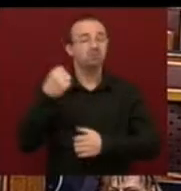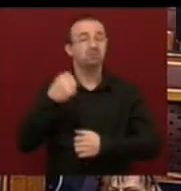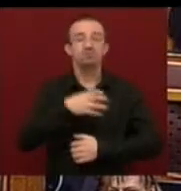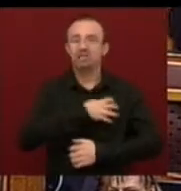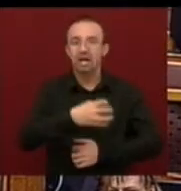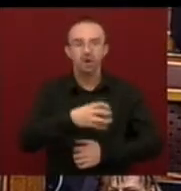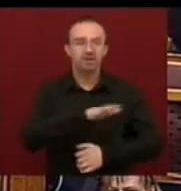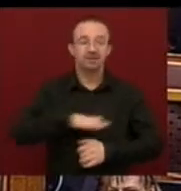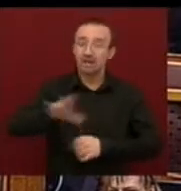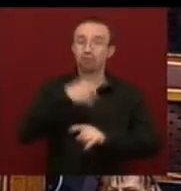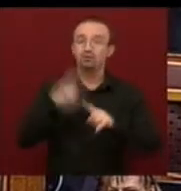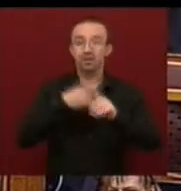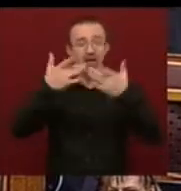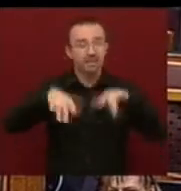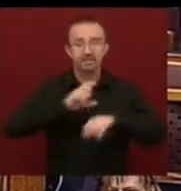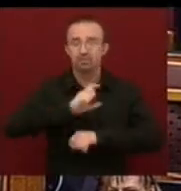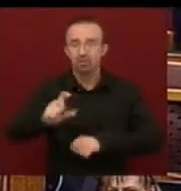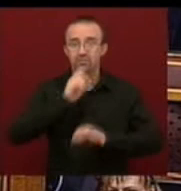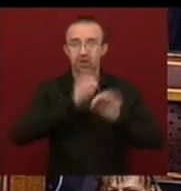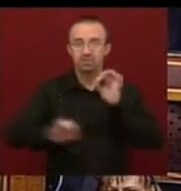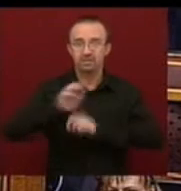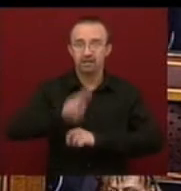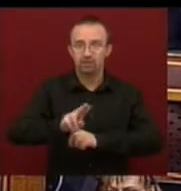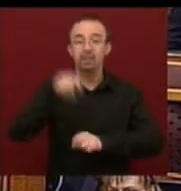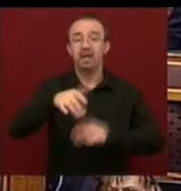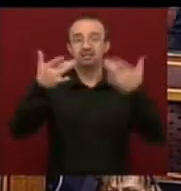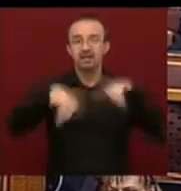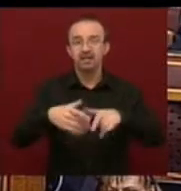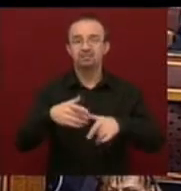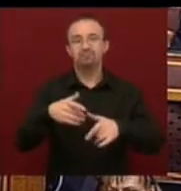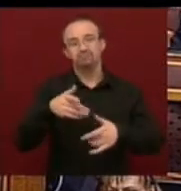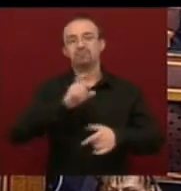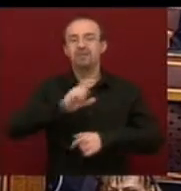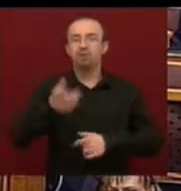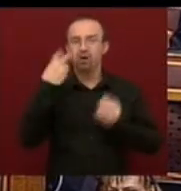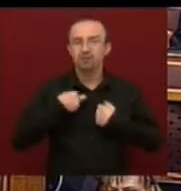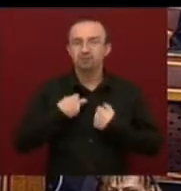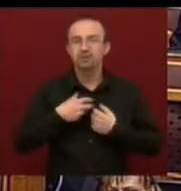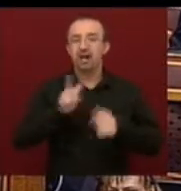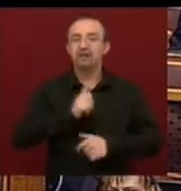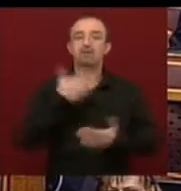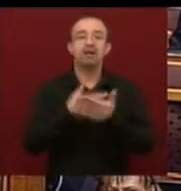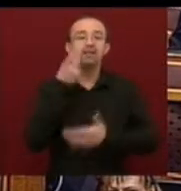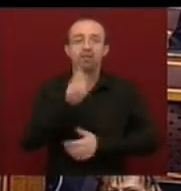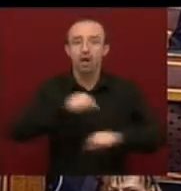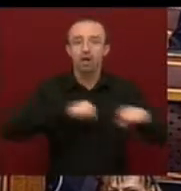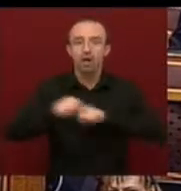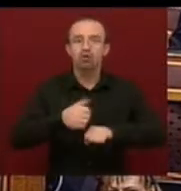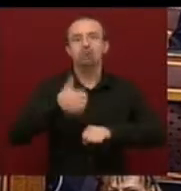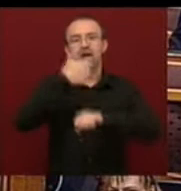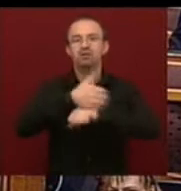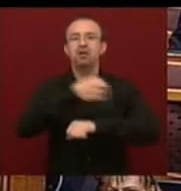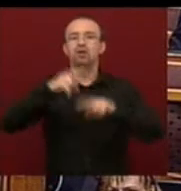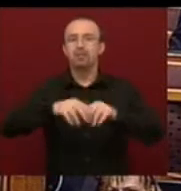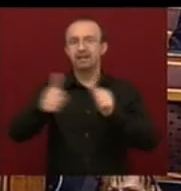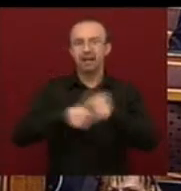társadalmi és politikai helyzetet teremt Magyarországon. Ebben a helyzetben illő, indokolt, és joggal elvárató lett volna egyébként, hogy a kormányfő napi rendelőt